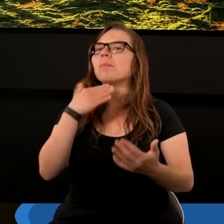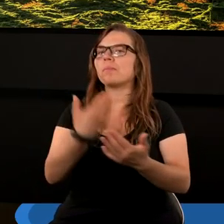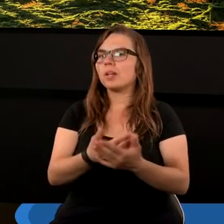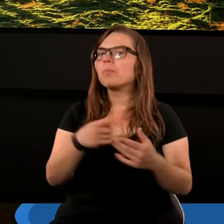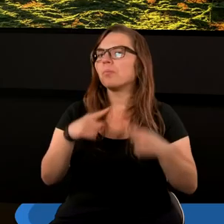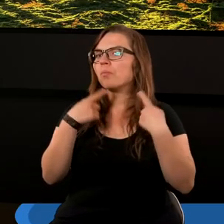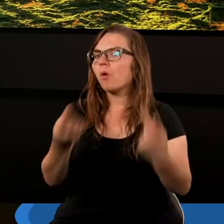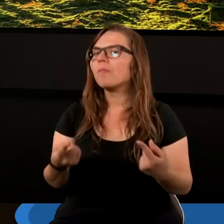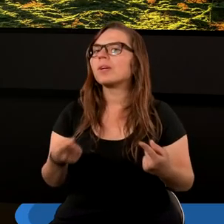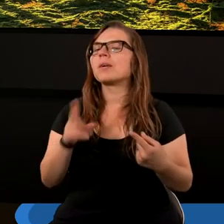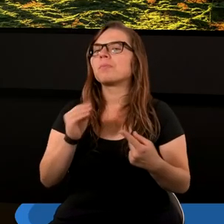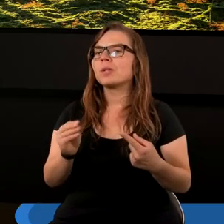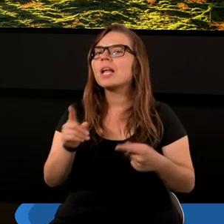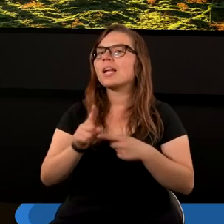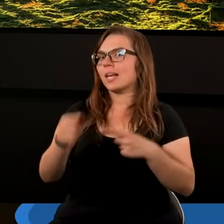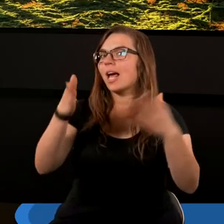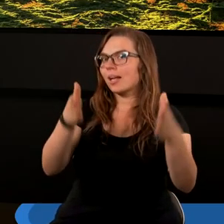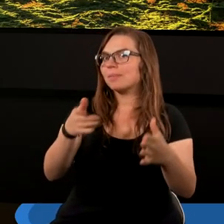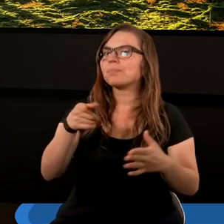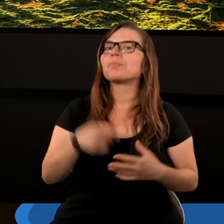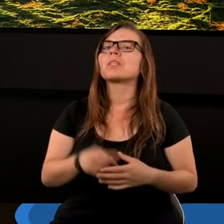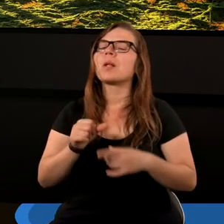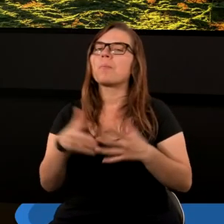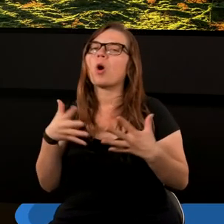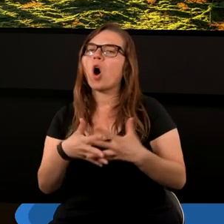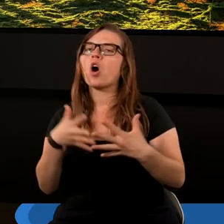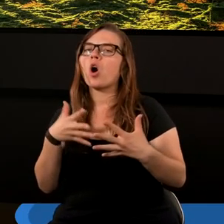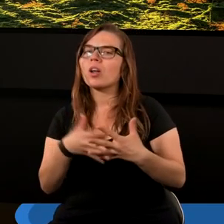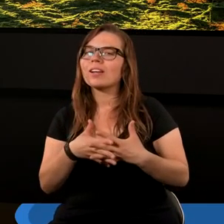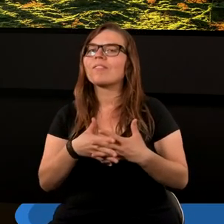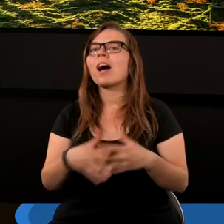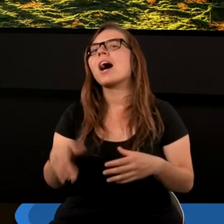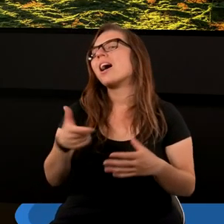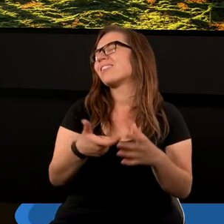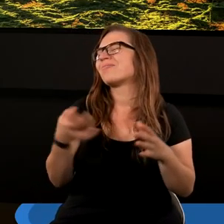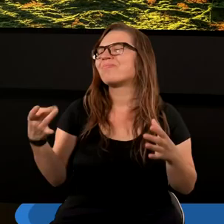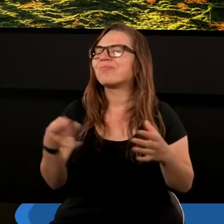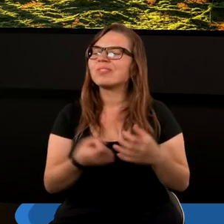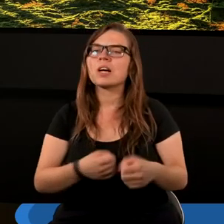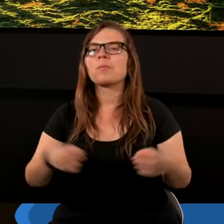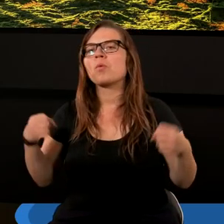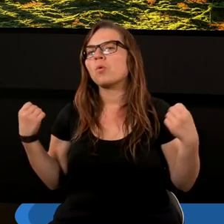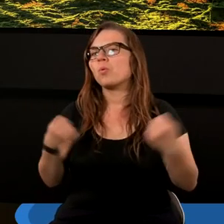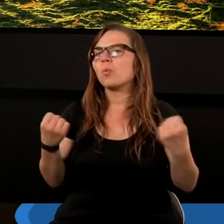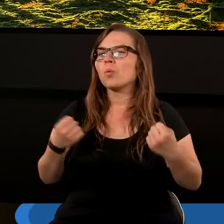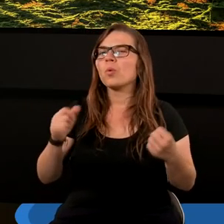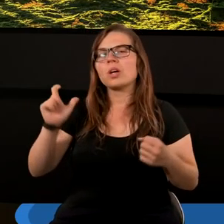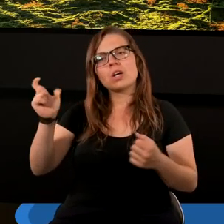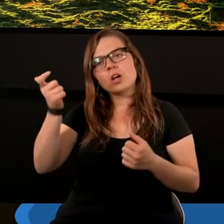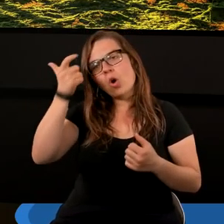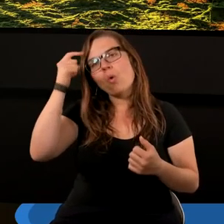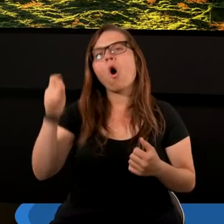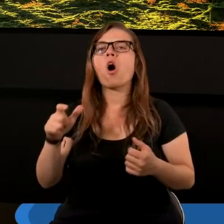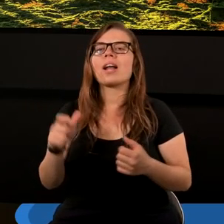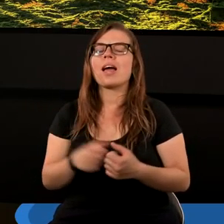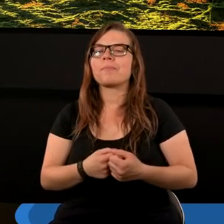i powiem, że dla mnie proroctwa odegrały główną